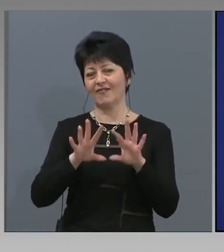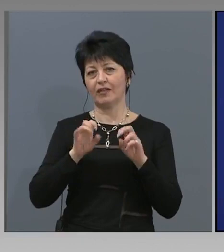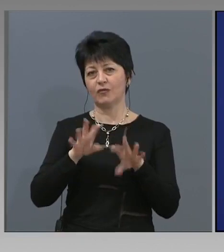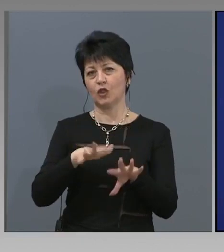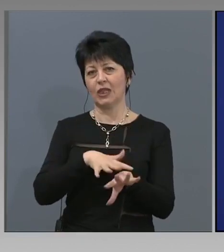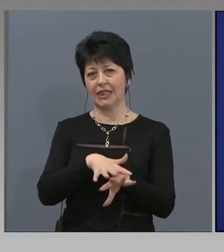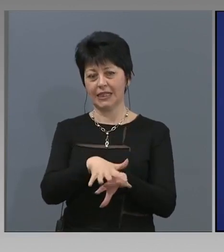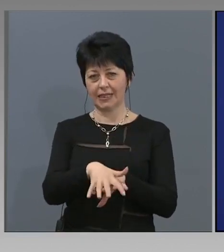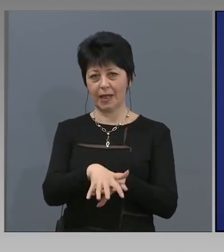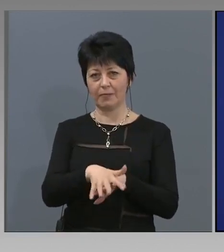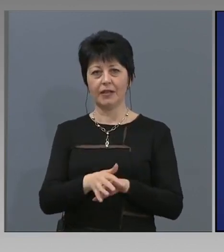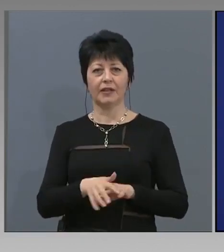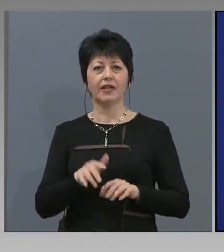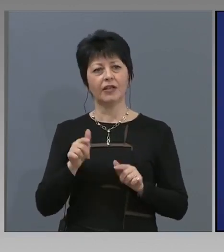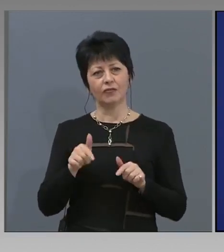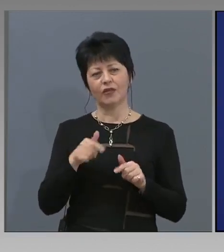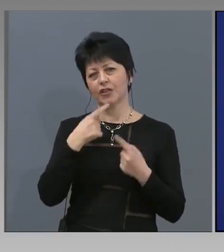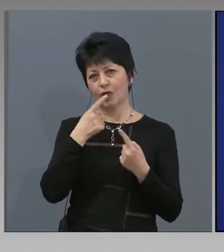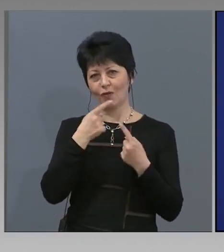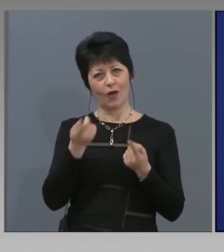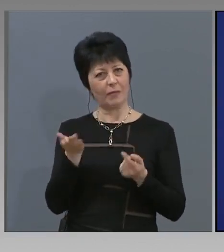след малко.